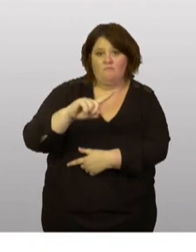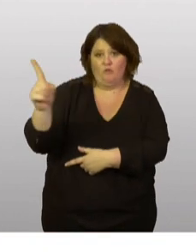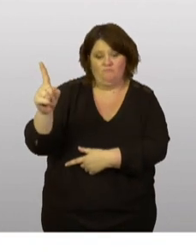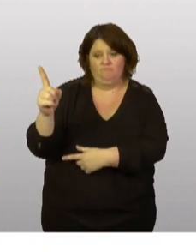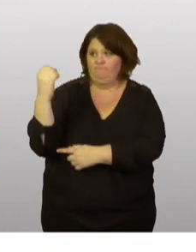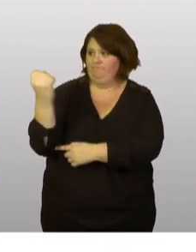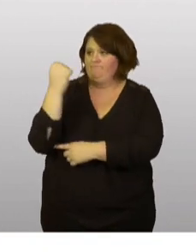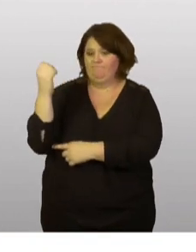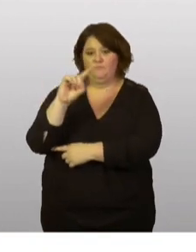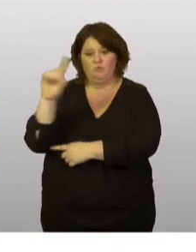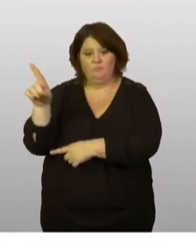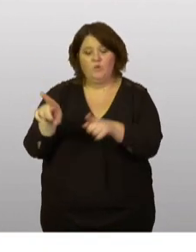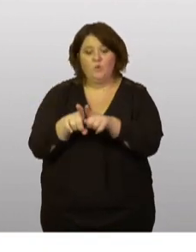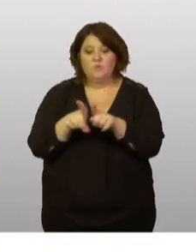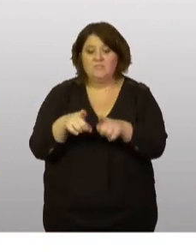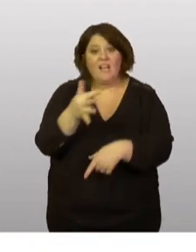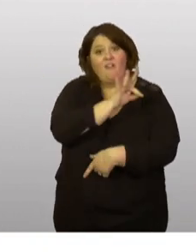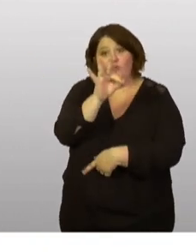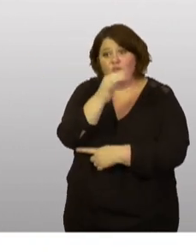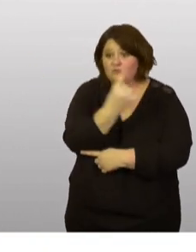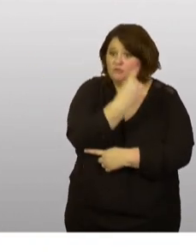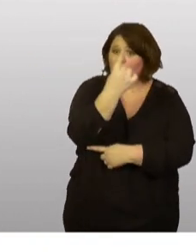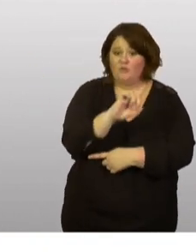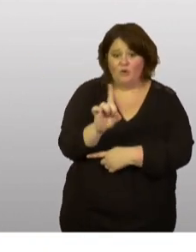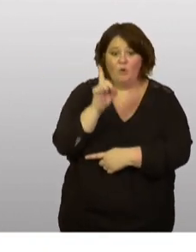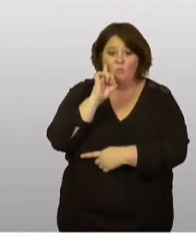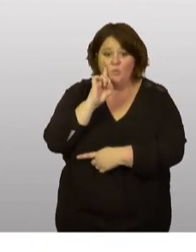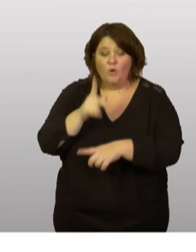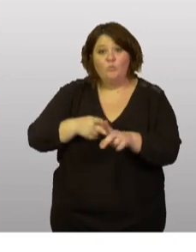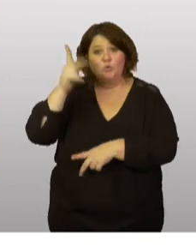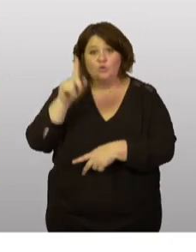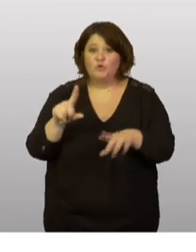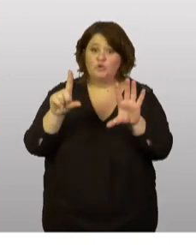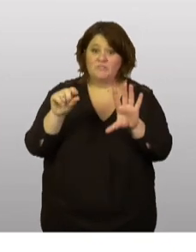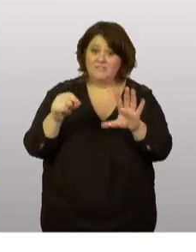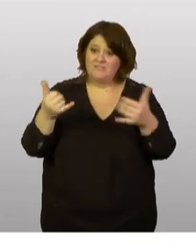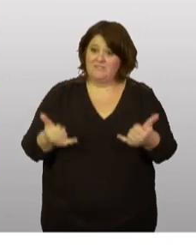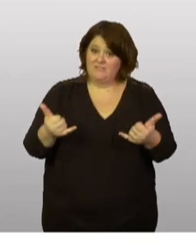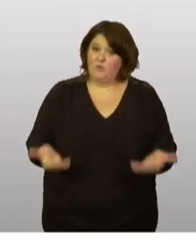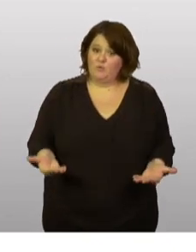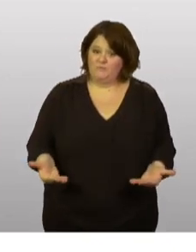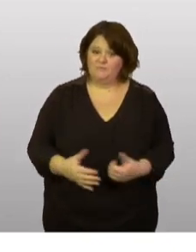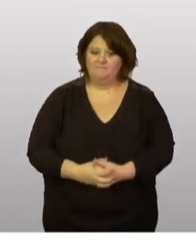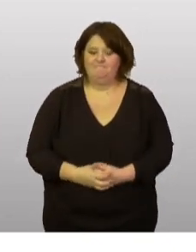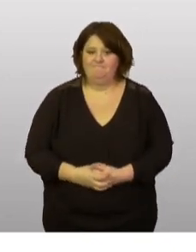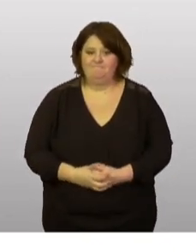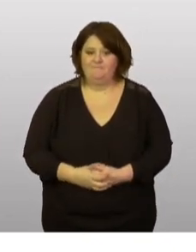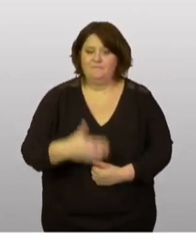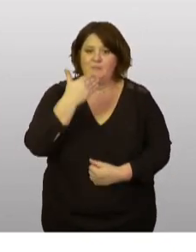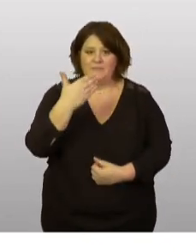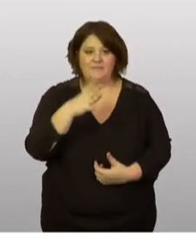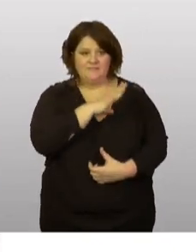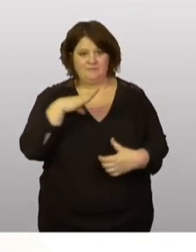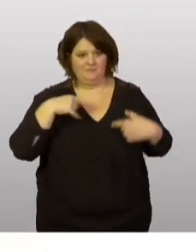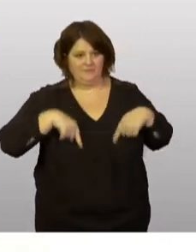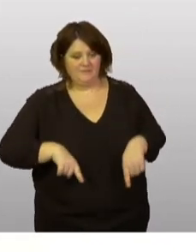d'un de vos confrères que la France n'est pas seule non plus puisque nous étions plus de 70 aujourd'hui. Merci. Merci, Madame la ministre.